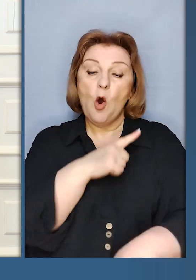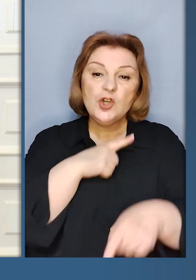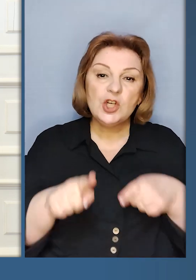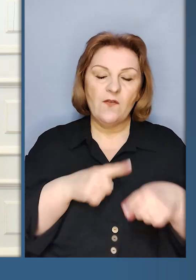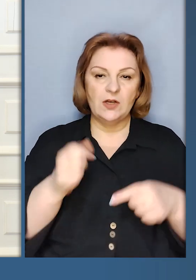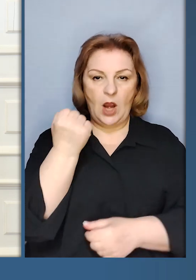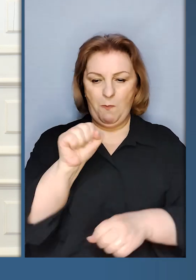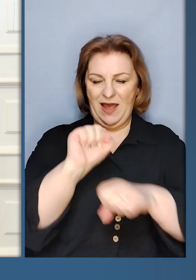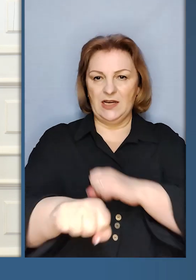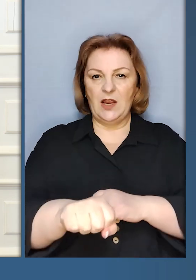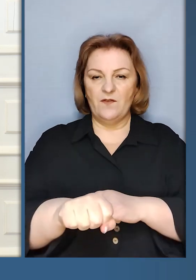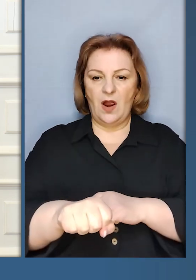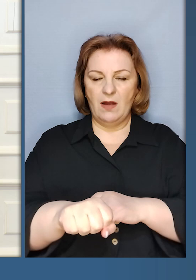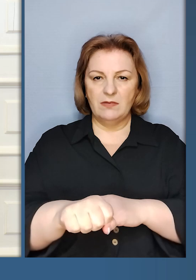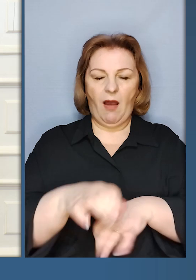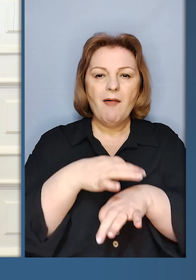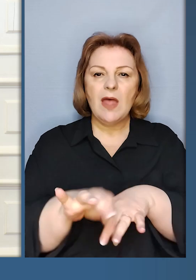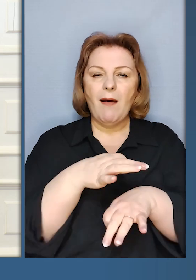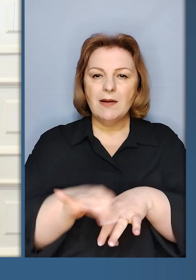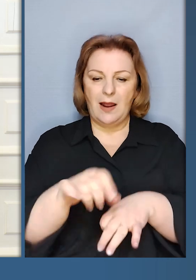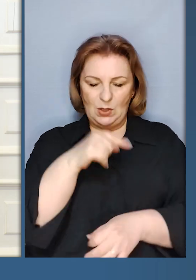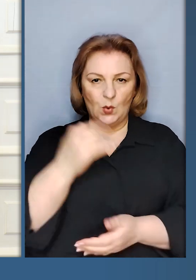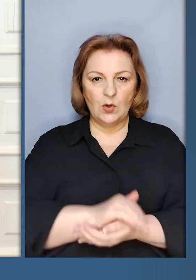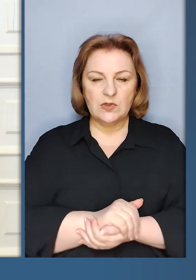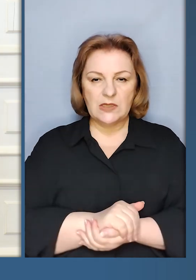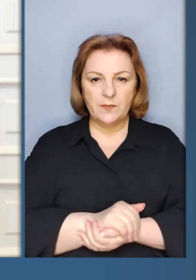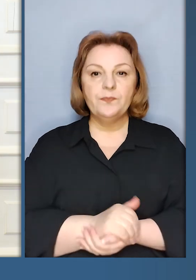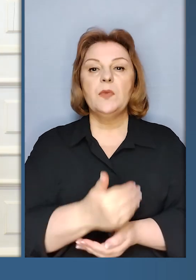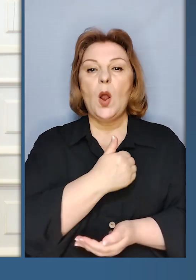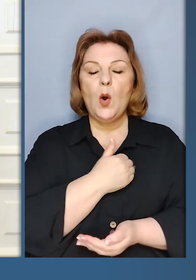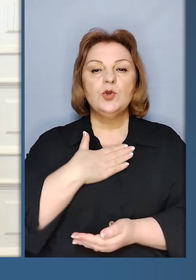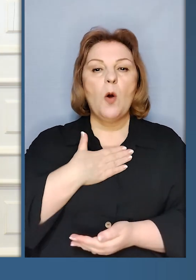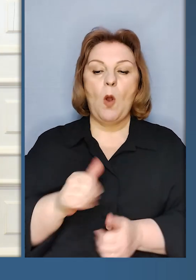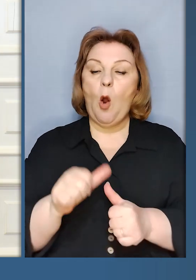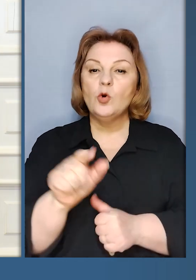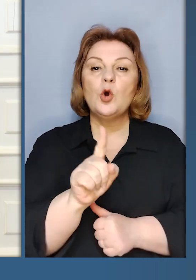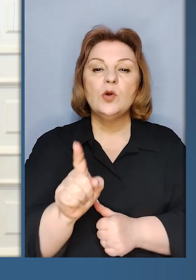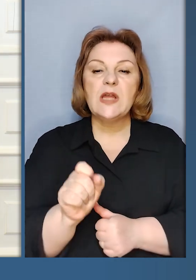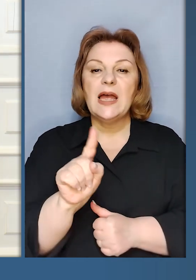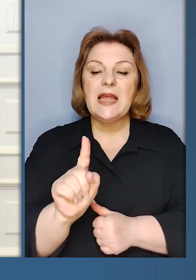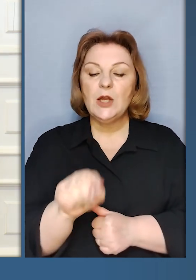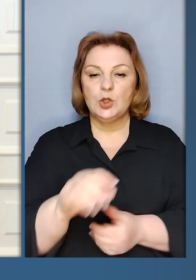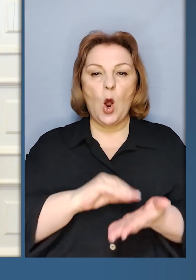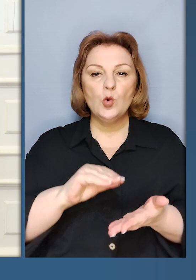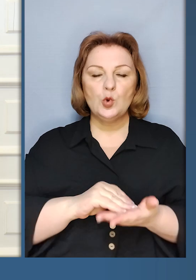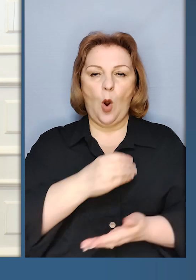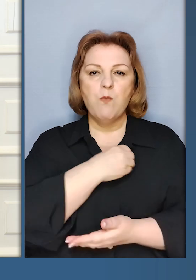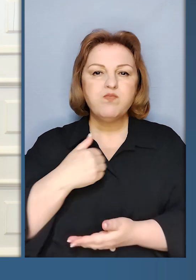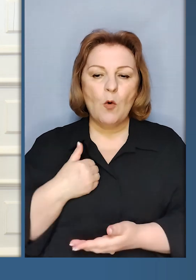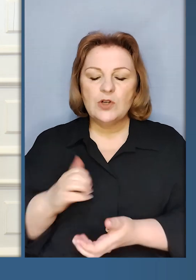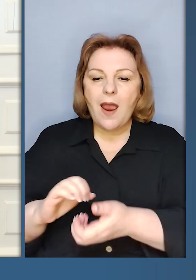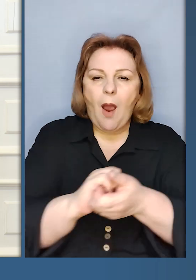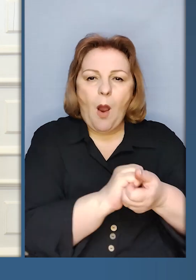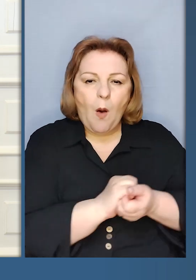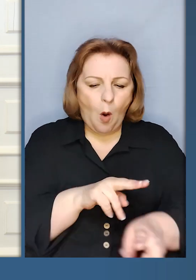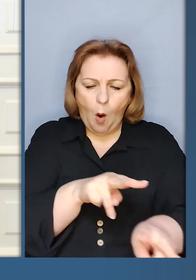значить і спроможність швидше перемогти тиранію Росії. І я хочу вам подякувати окремо за те, що журналісти